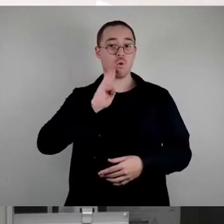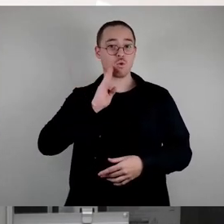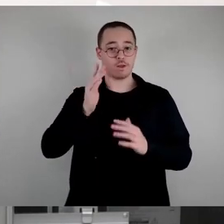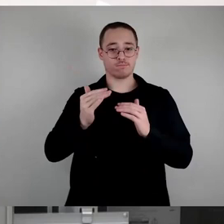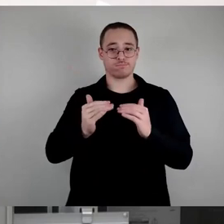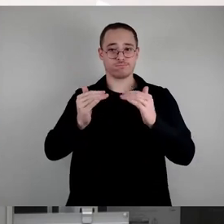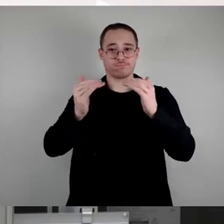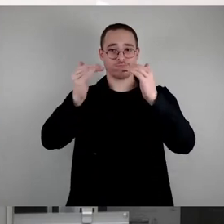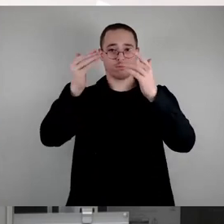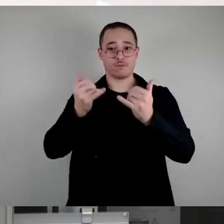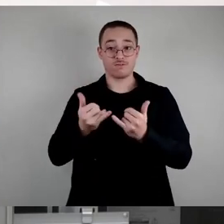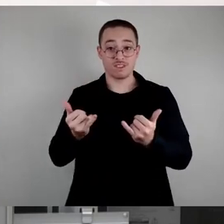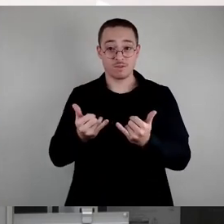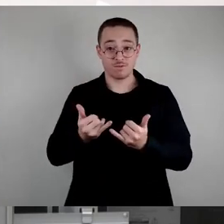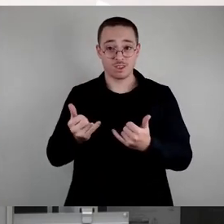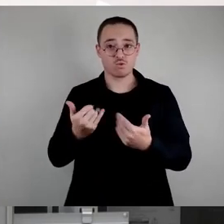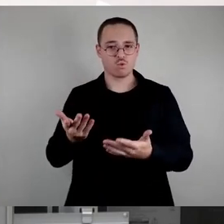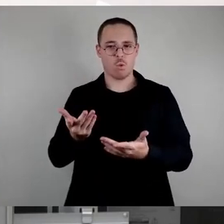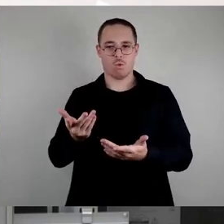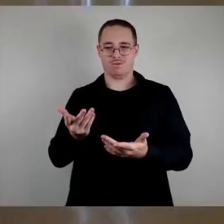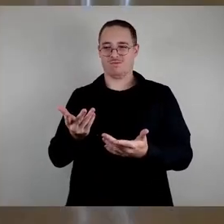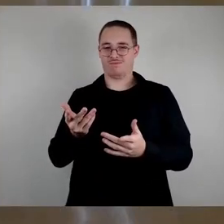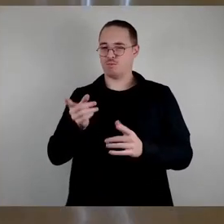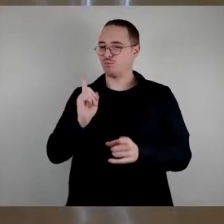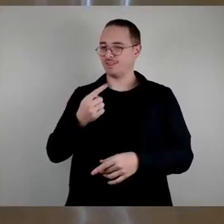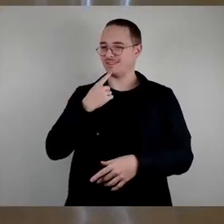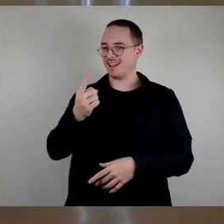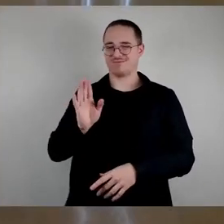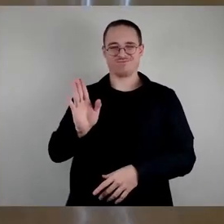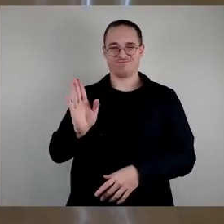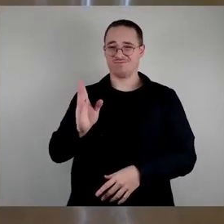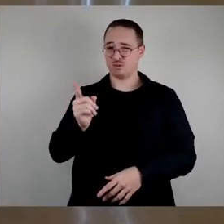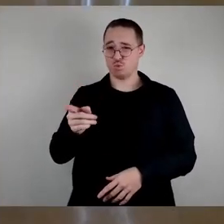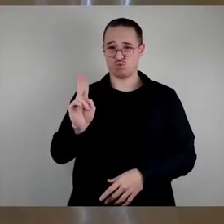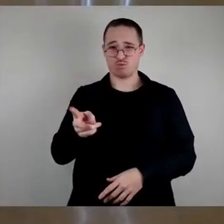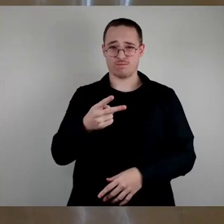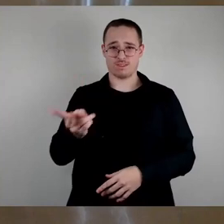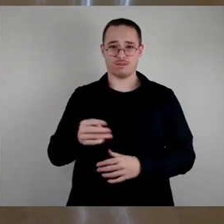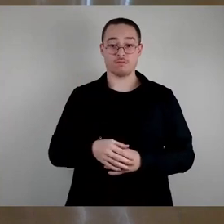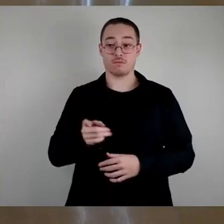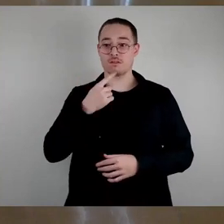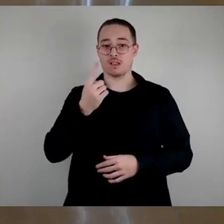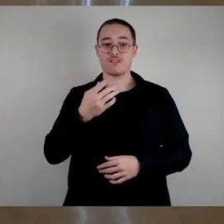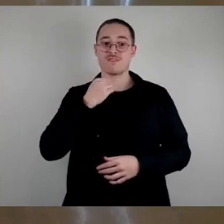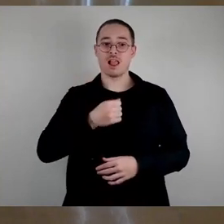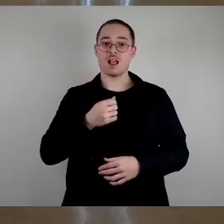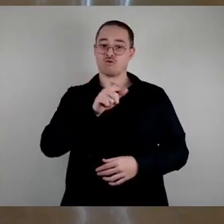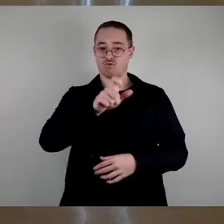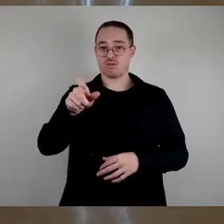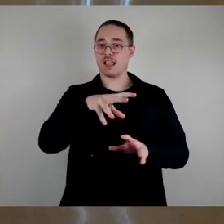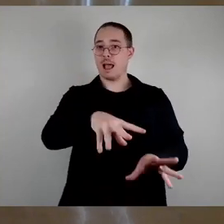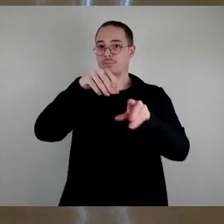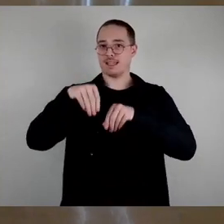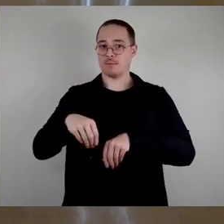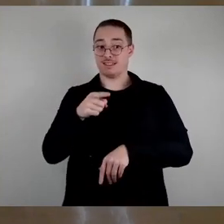Und Sie haben auch gesagt, Sie wollen den Leuten das eigentlich abnehmen, dass die das selber entscheiden können. Ich glaube, die Mieterinnen und Mieter können das am Ende